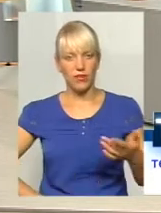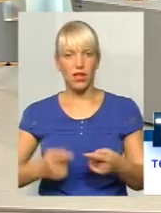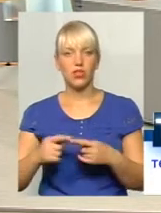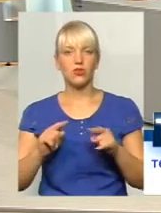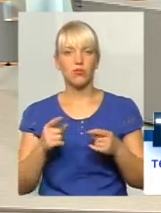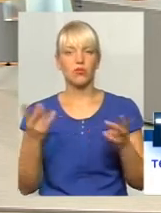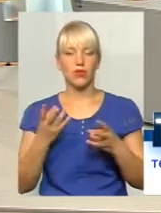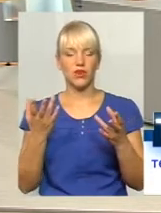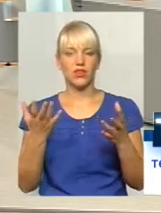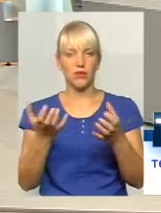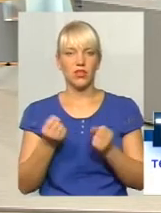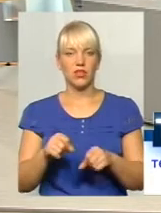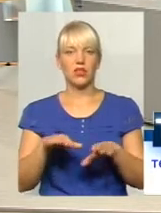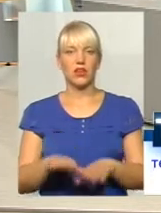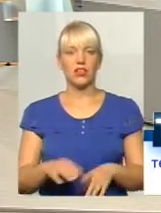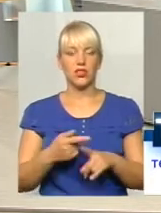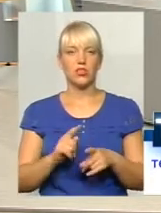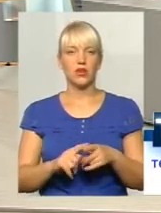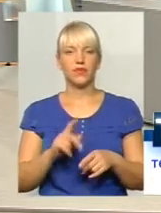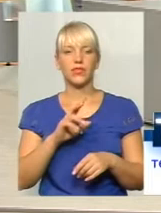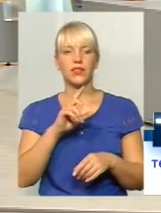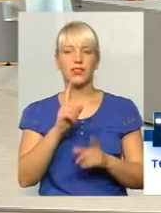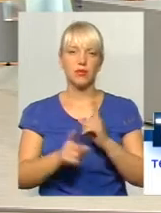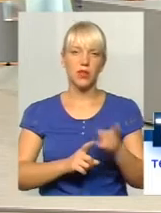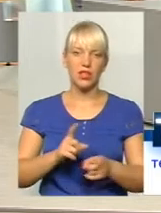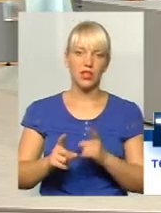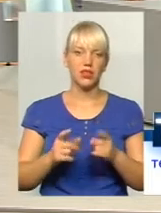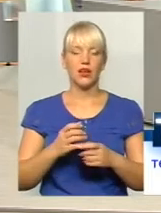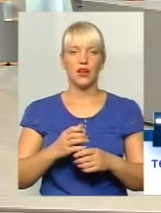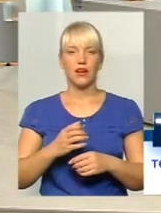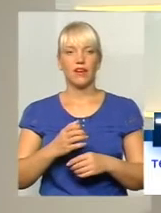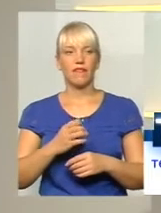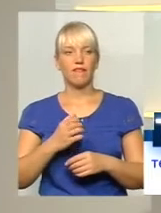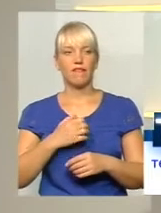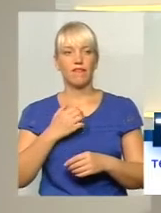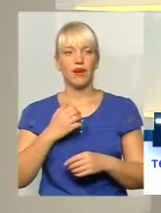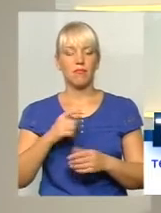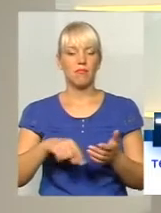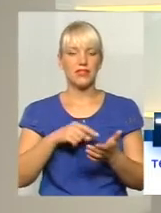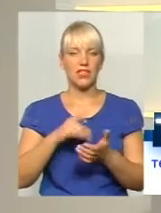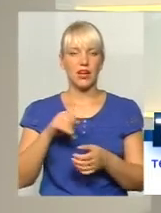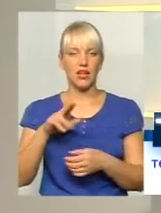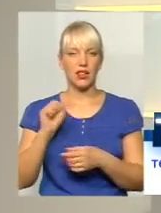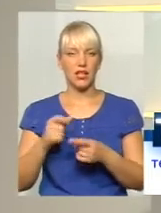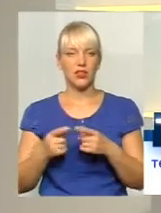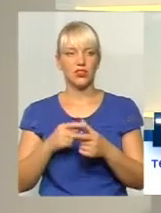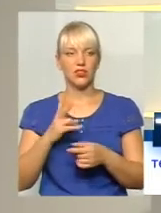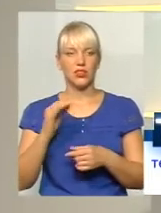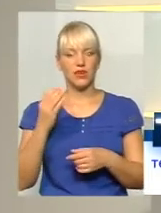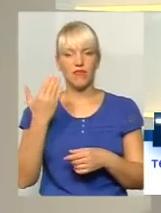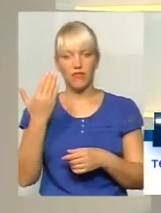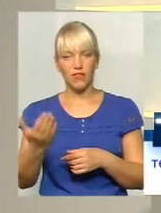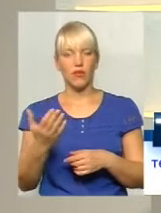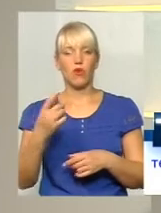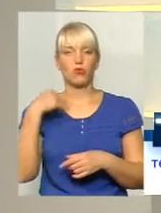має прийняти рішення затвердити її чи змінити виконком Хмельницької міської ради. І чи ви особисто вважаєте